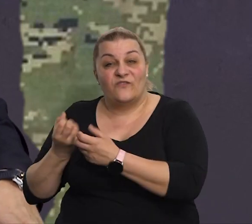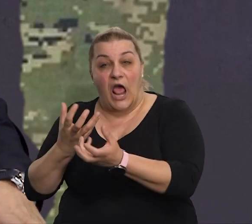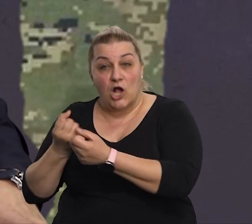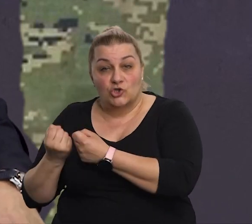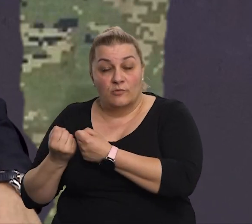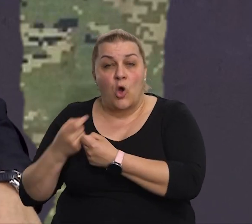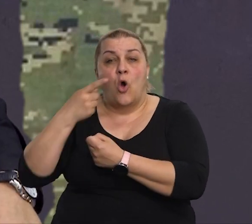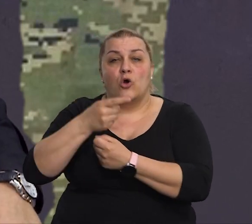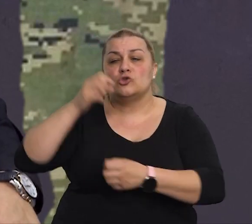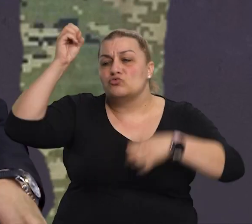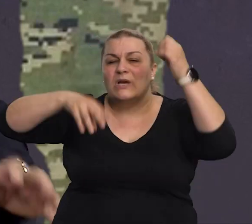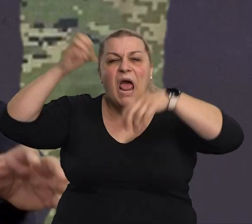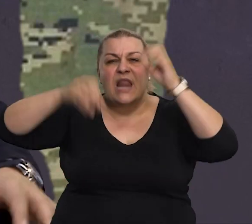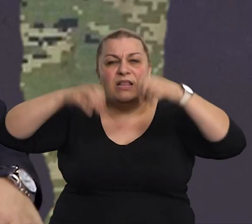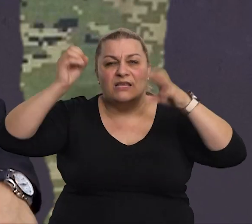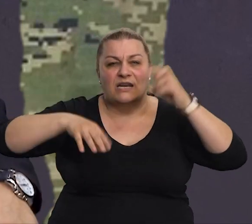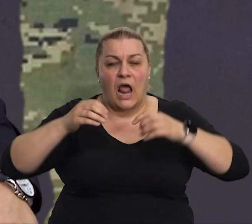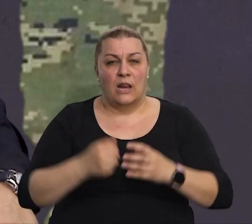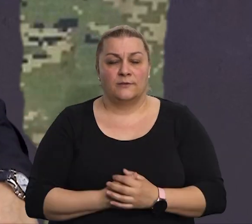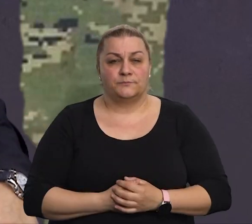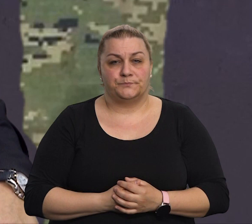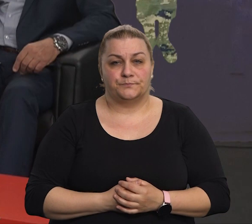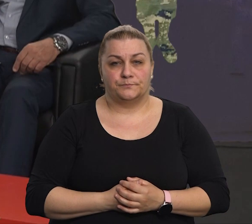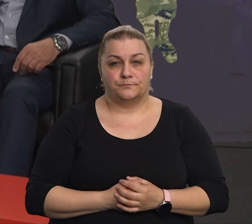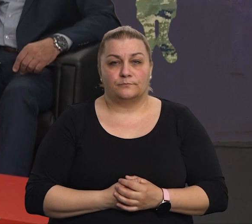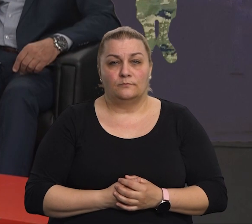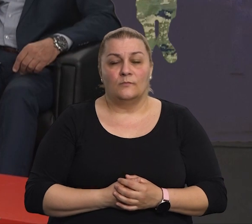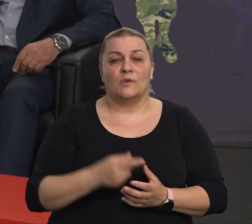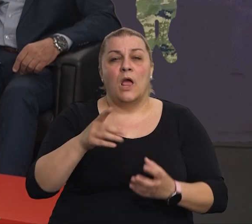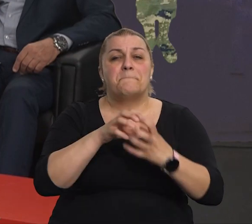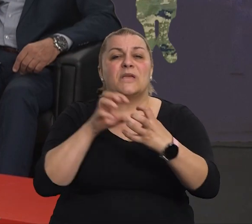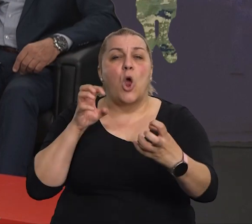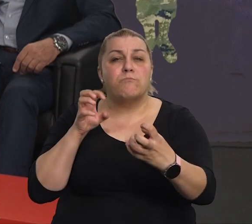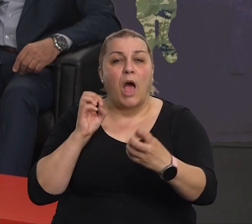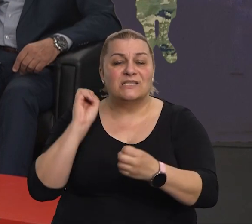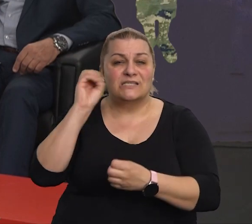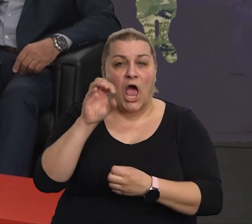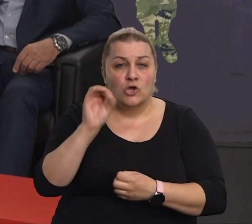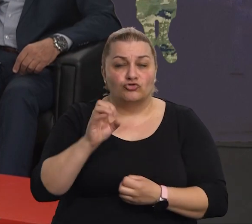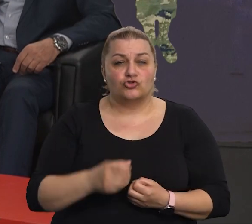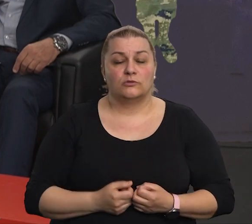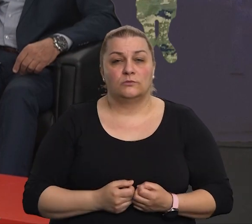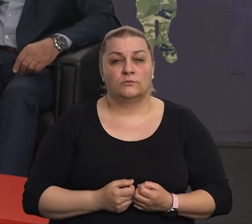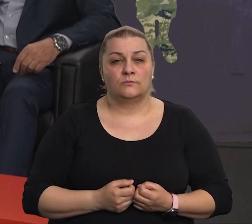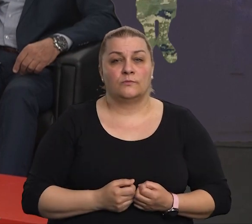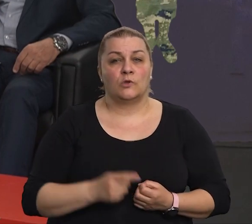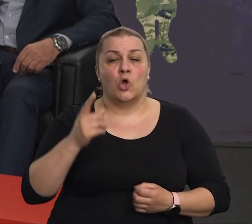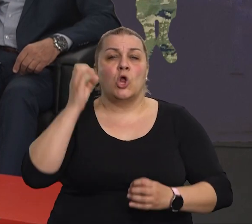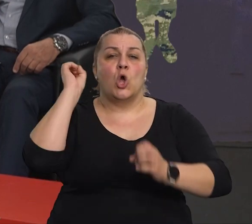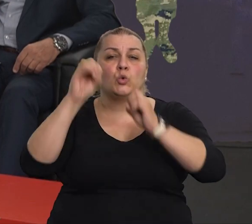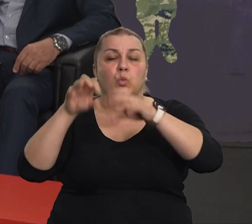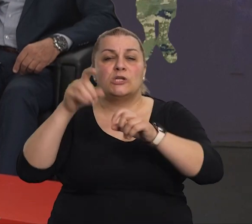Granatirali su se, vidio sam, toga sam preznan, u komisaratu su bili sa minobacačima, su tukli susjepan,